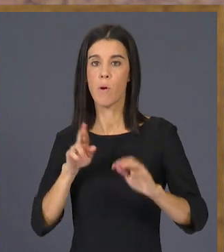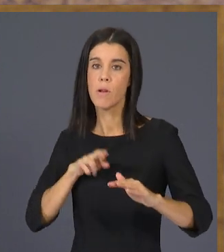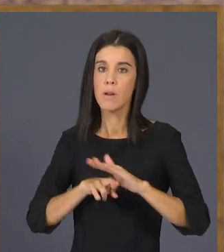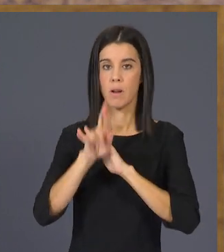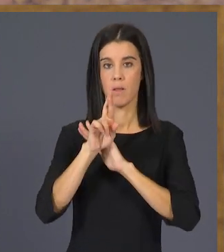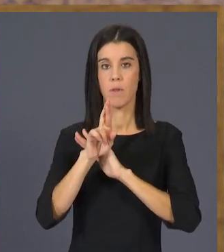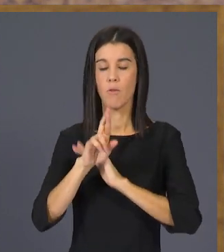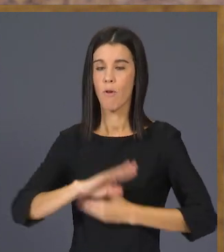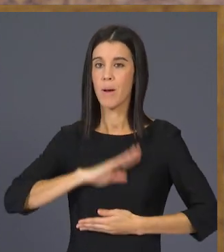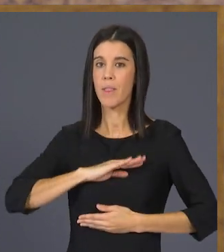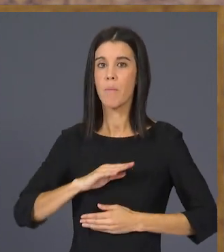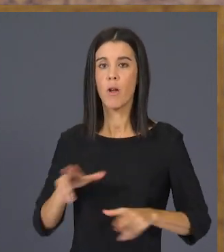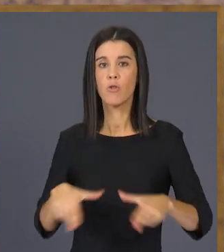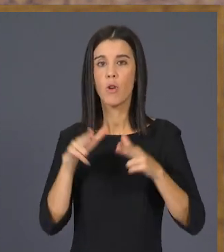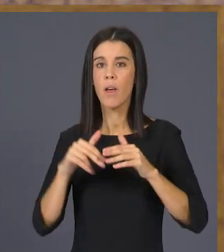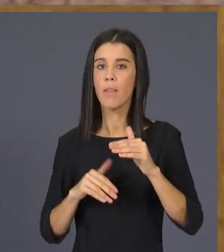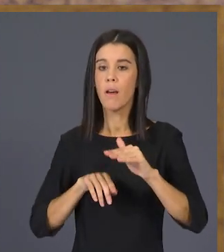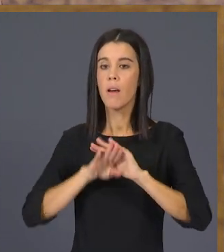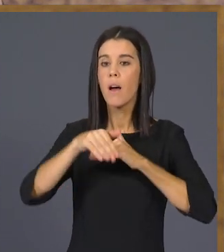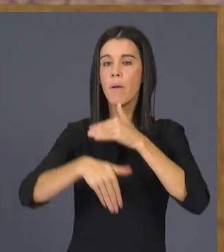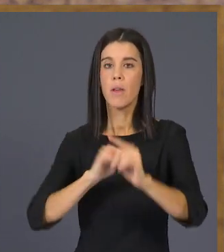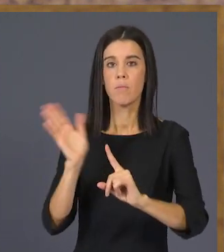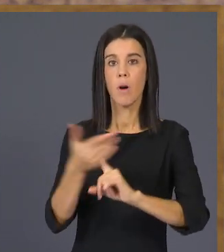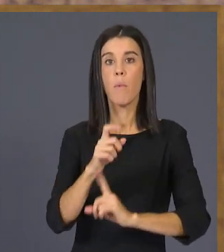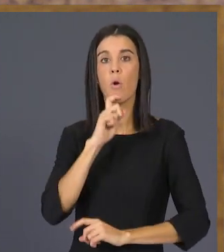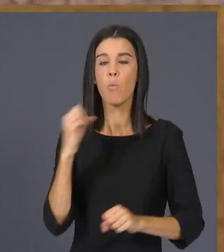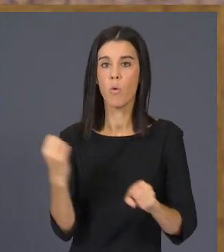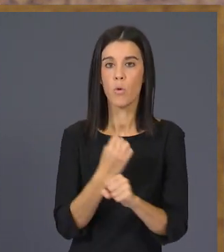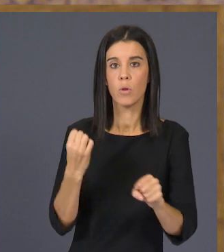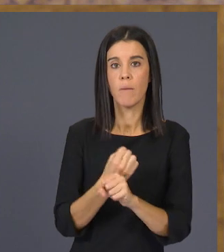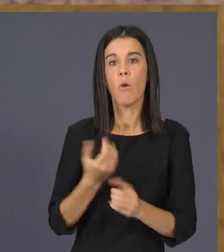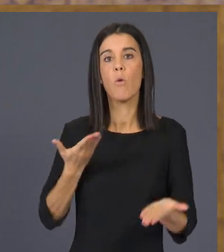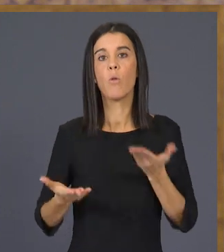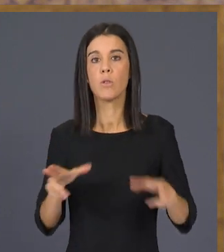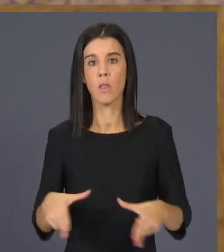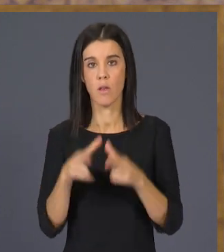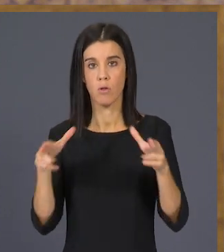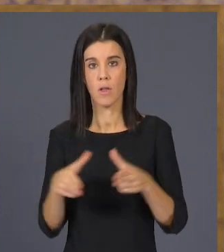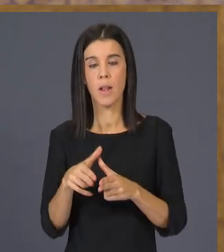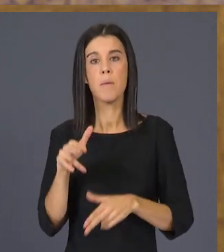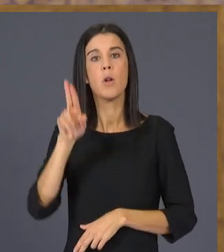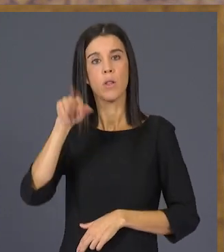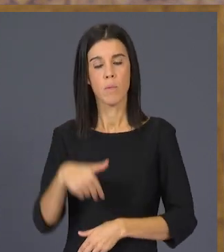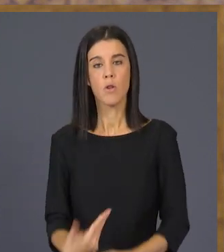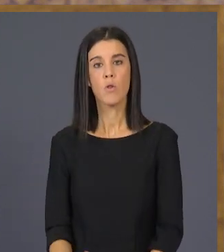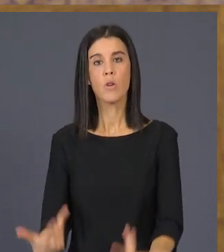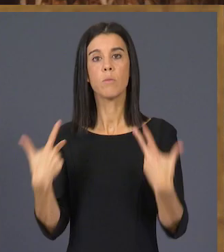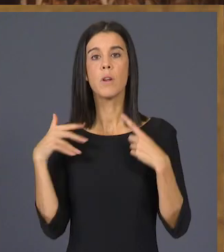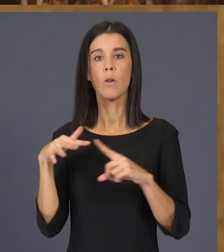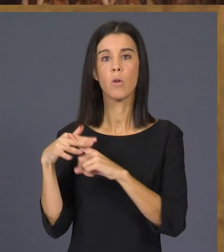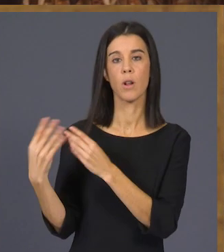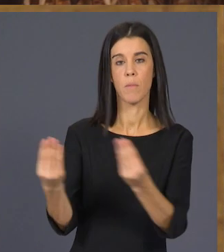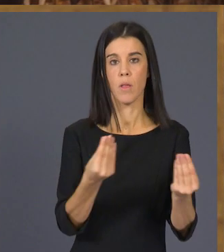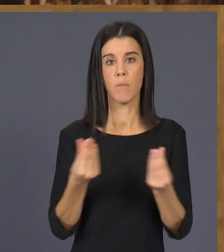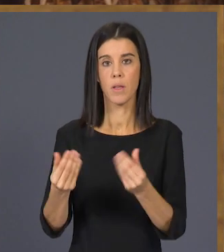està capacitada per a alcançar una societat avançada, amb treball, amb justícia social i amb responsabilitat amb el medi ambient.